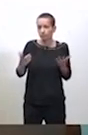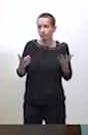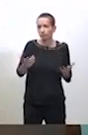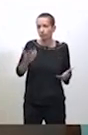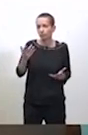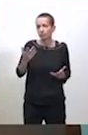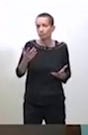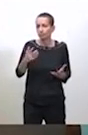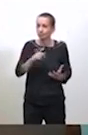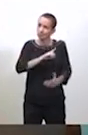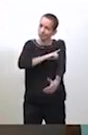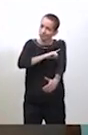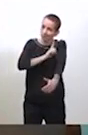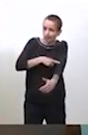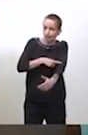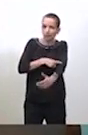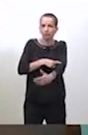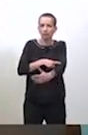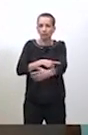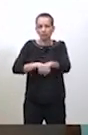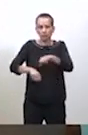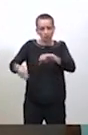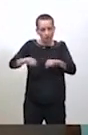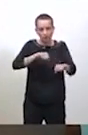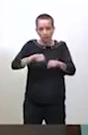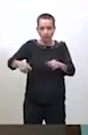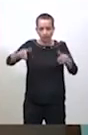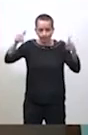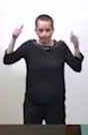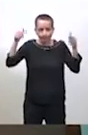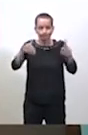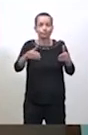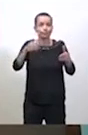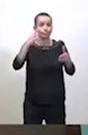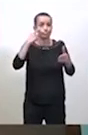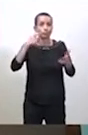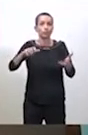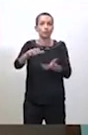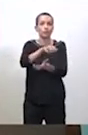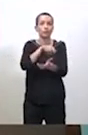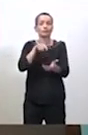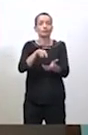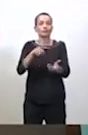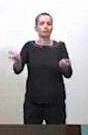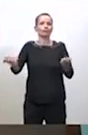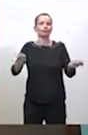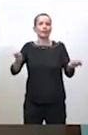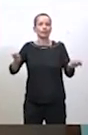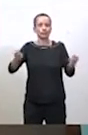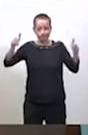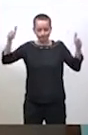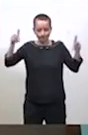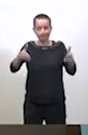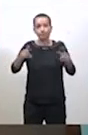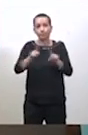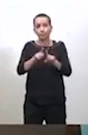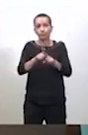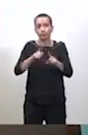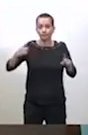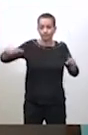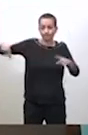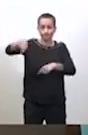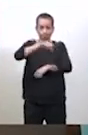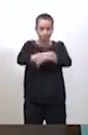notre énergie de manière accrue pour gérer cette crise, que nous avons vraiment mis tout en œuvre pour